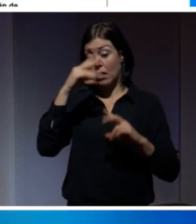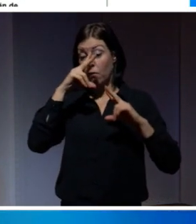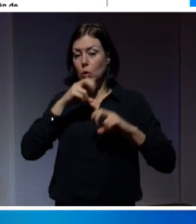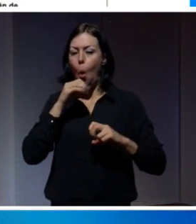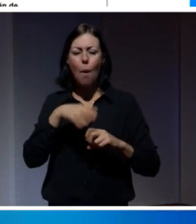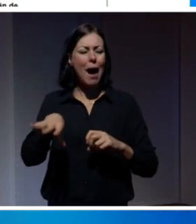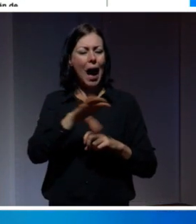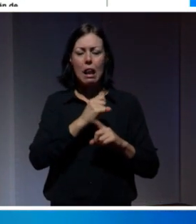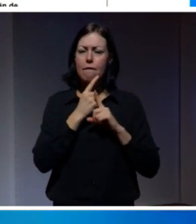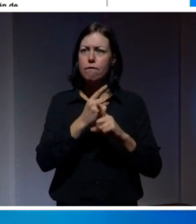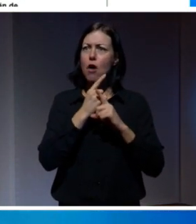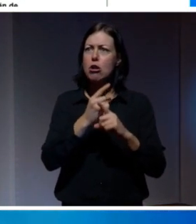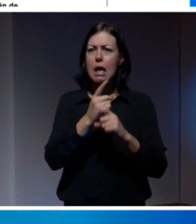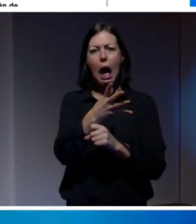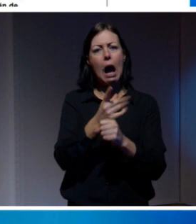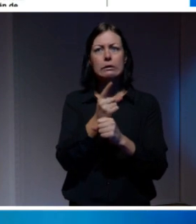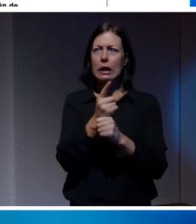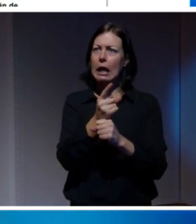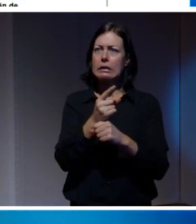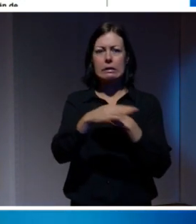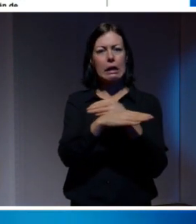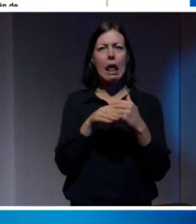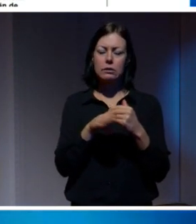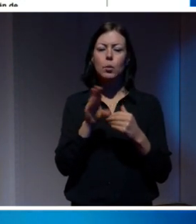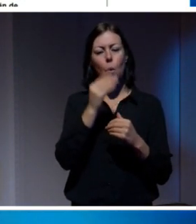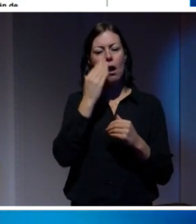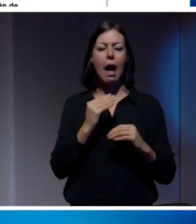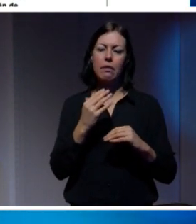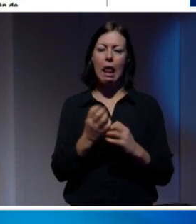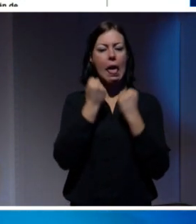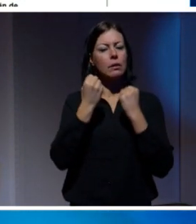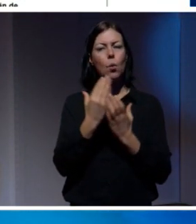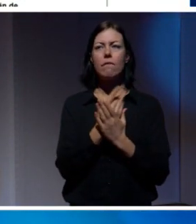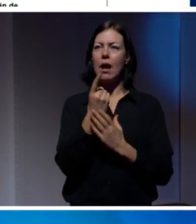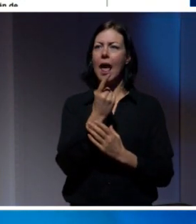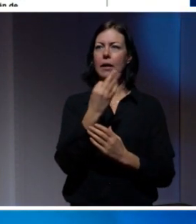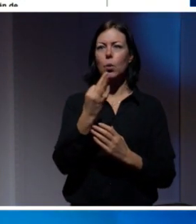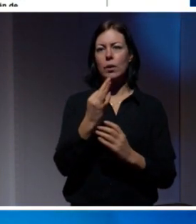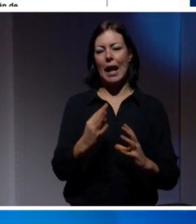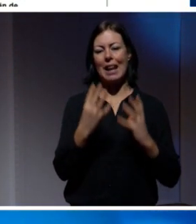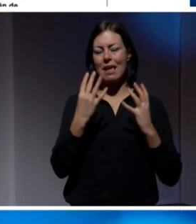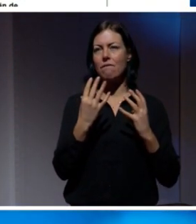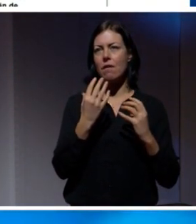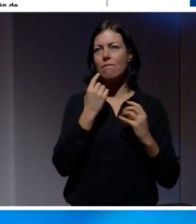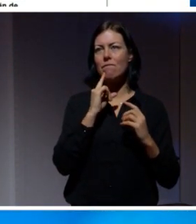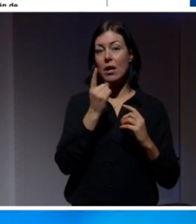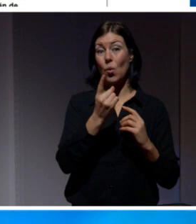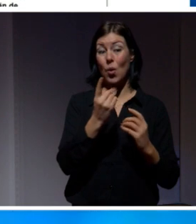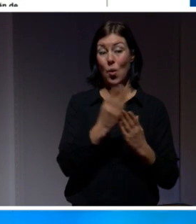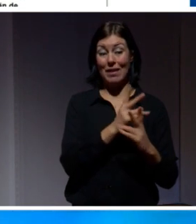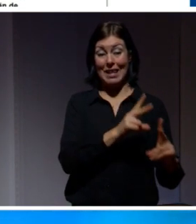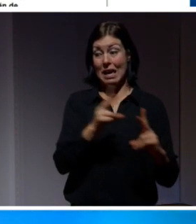alla höll hastighetsbegränsningen, då skulle vi kunna rädda ungefär 100 liv per år. Lika många som dör till följd av dödligt våld varje år.